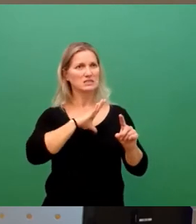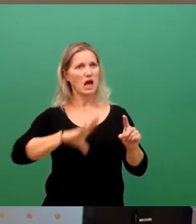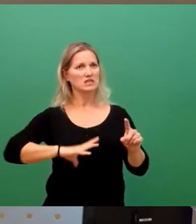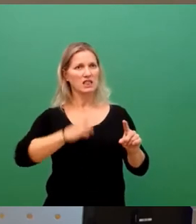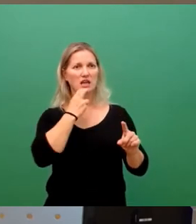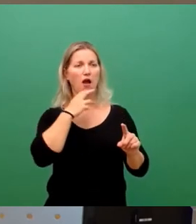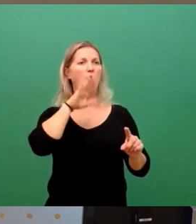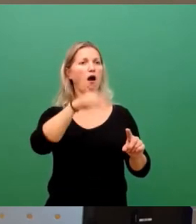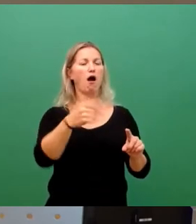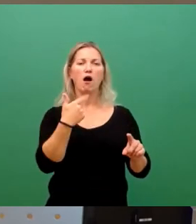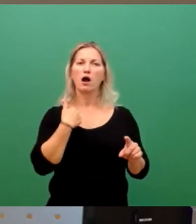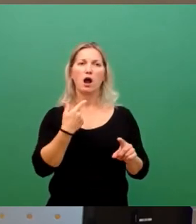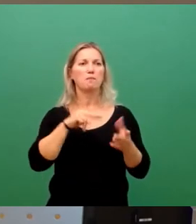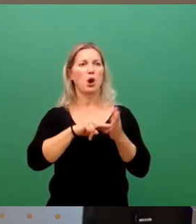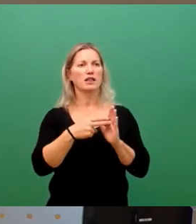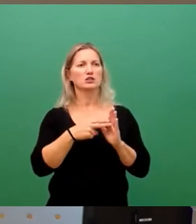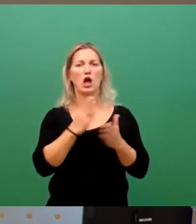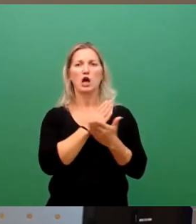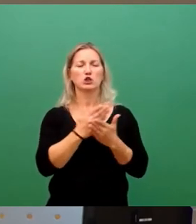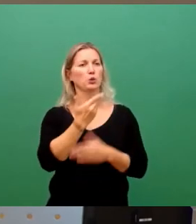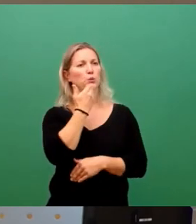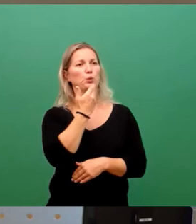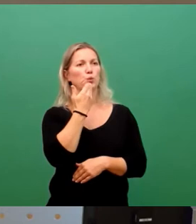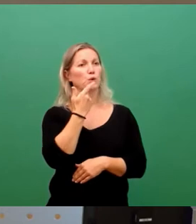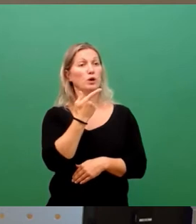Entscheidungen träfe, die müssen endgültig vorbei sein.